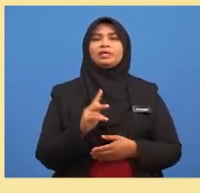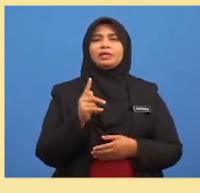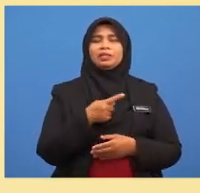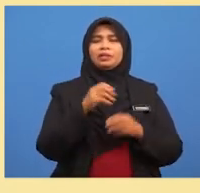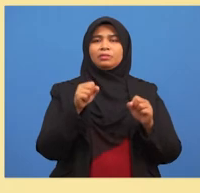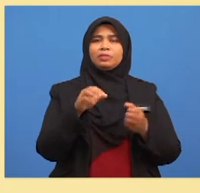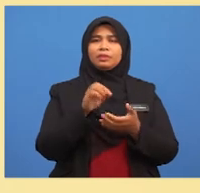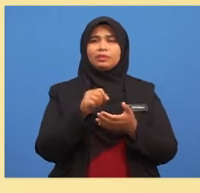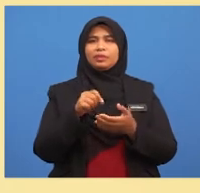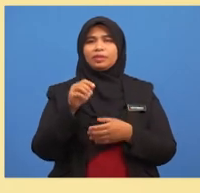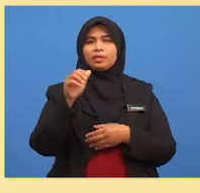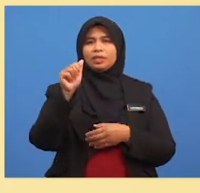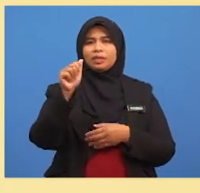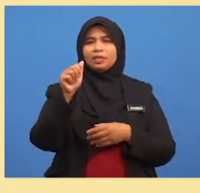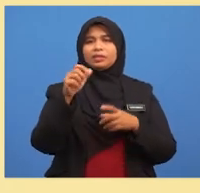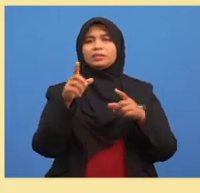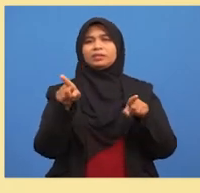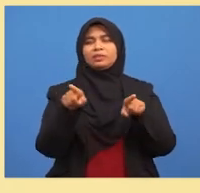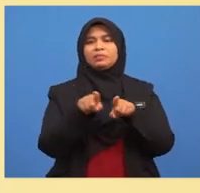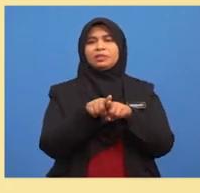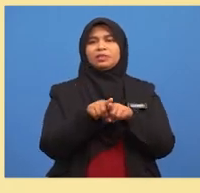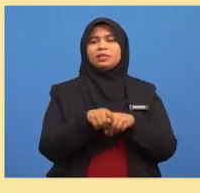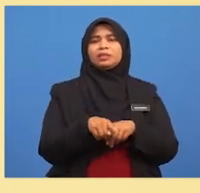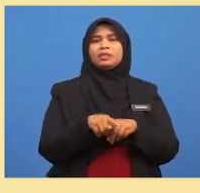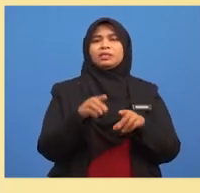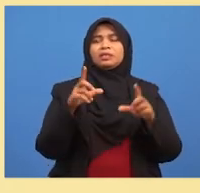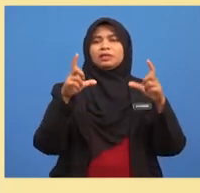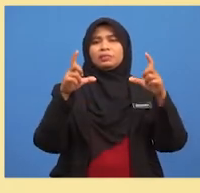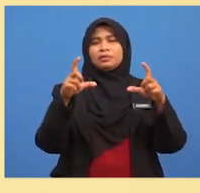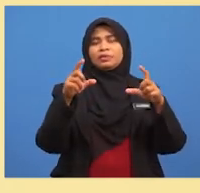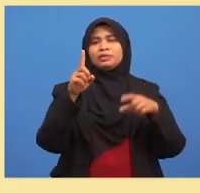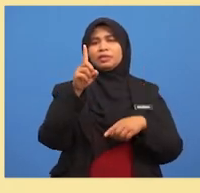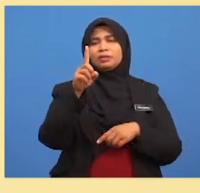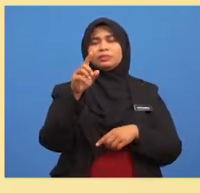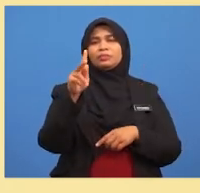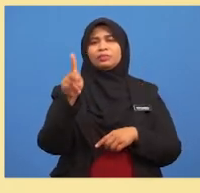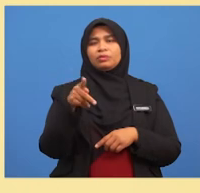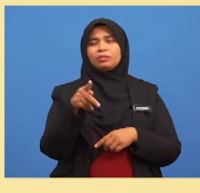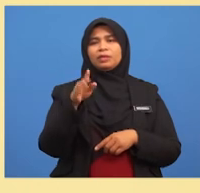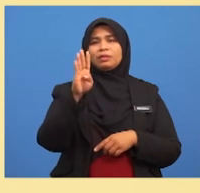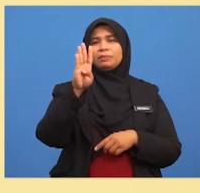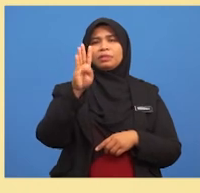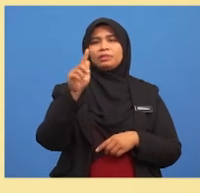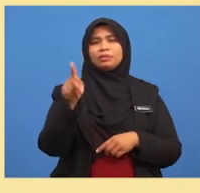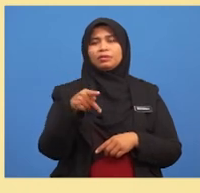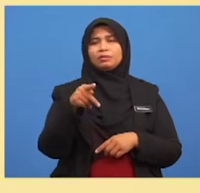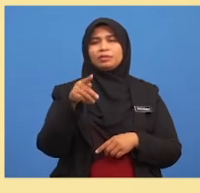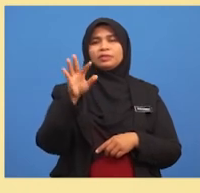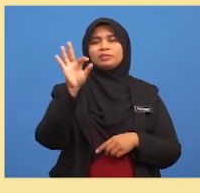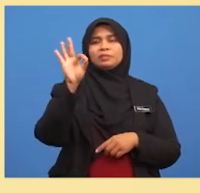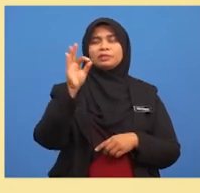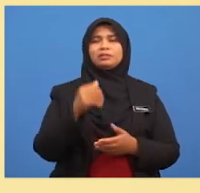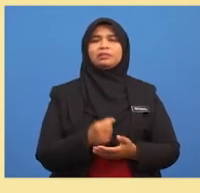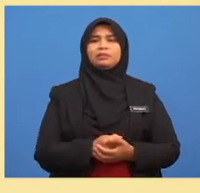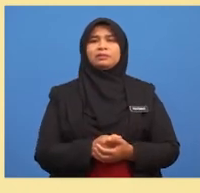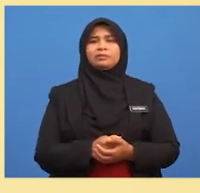menulis A sama dengan dalam kurungan set 1,4,9